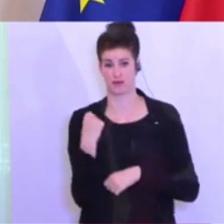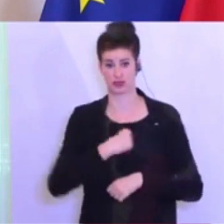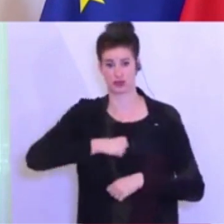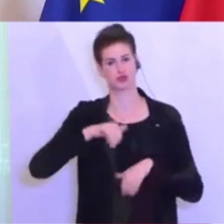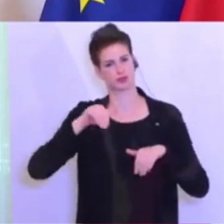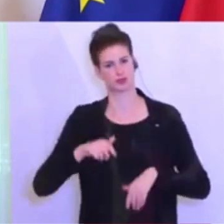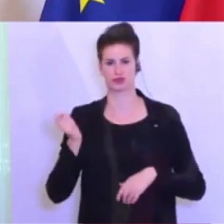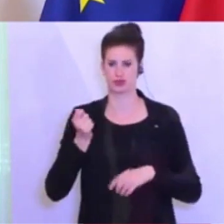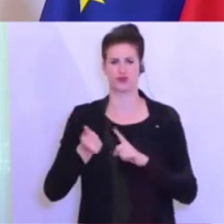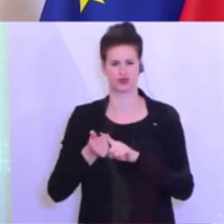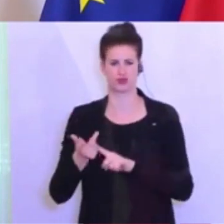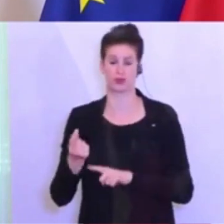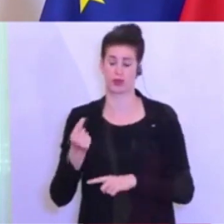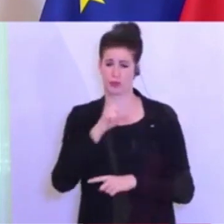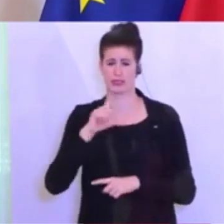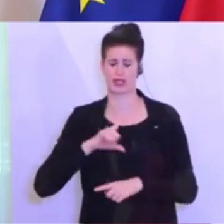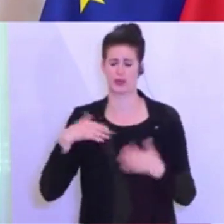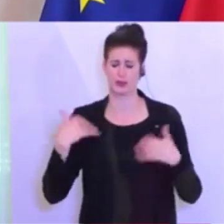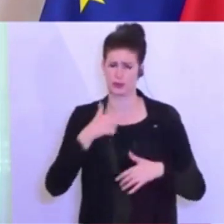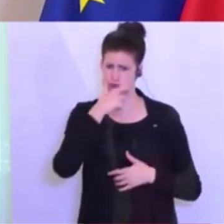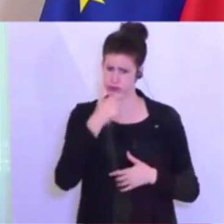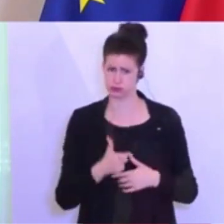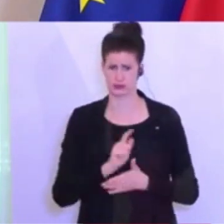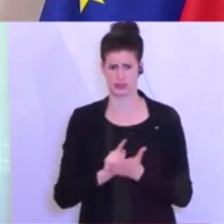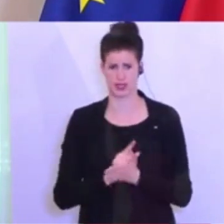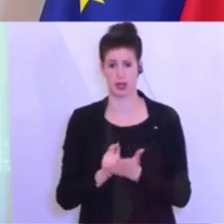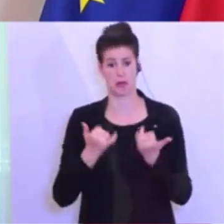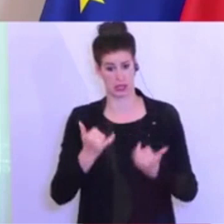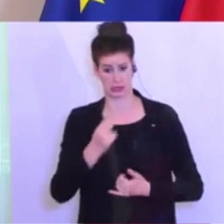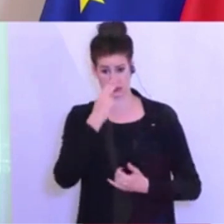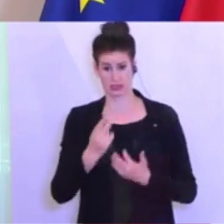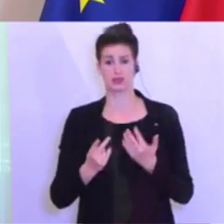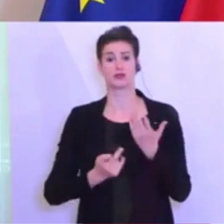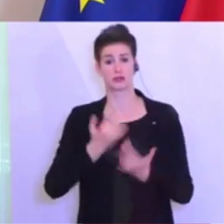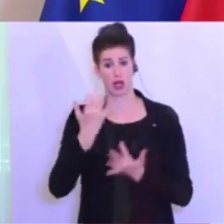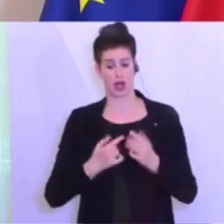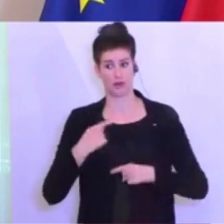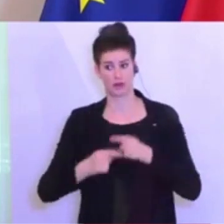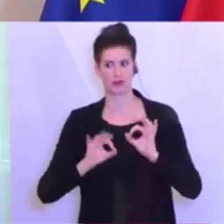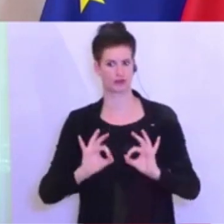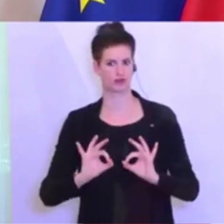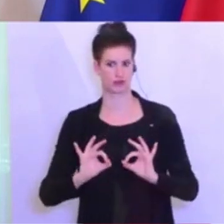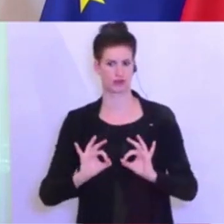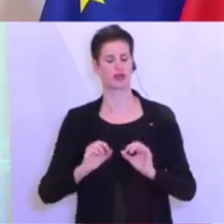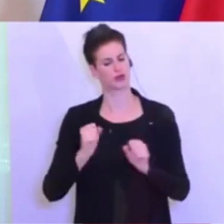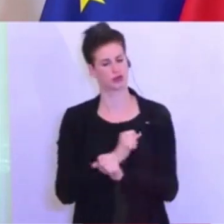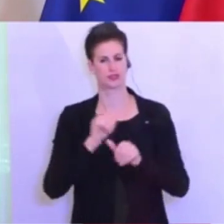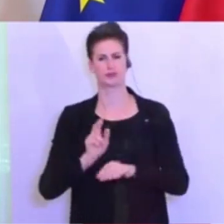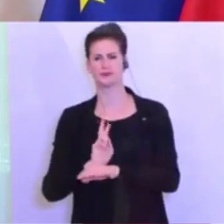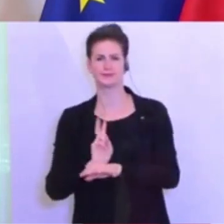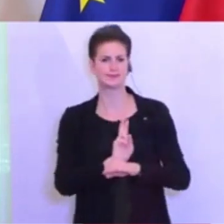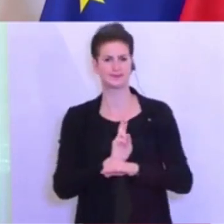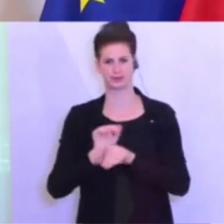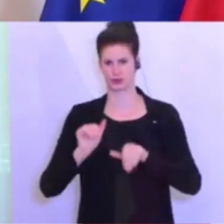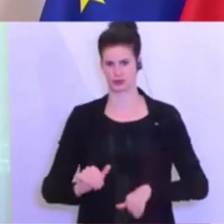weiterhin auch jetzt für diese heikle Phase, wo wir eine sehr gute Zahlenentwicklung haben und dennoch wachsam sein müssen, die Gesundheitsbehörden